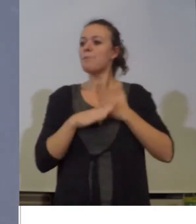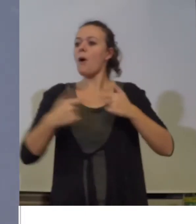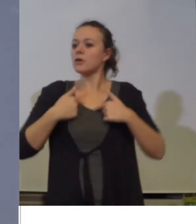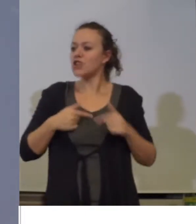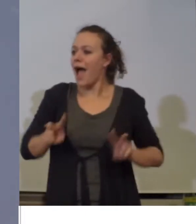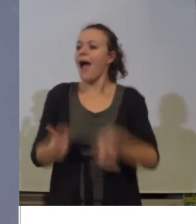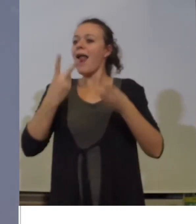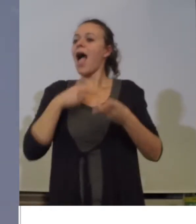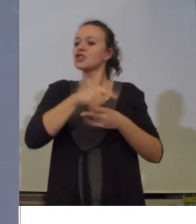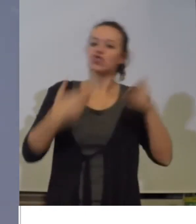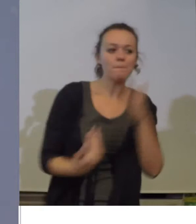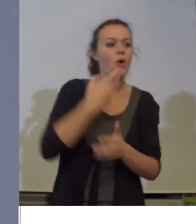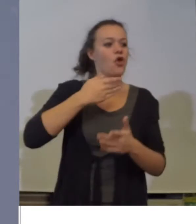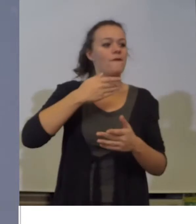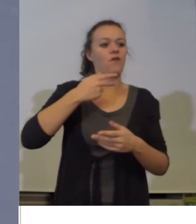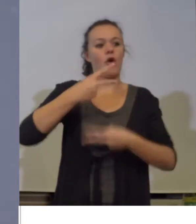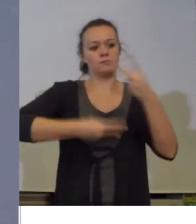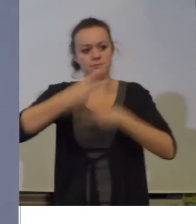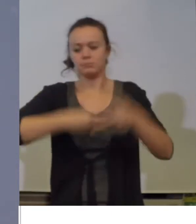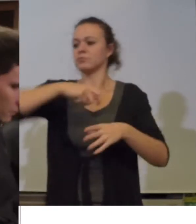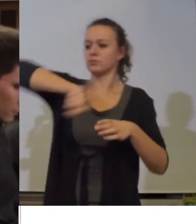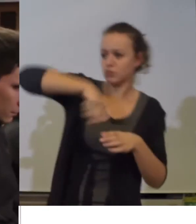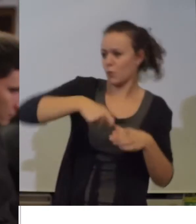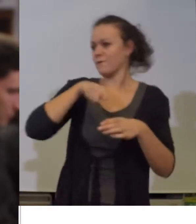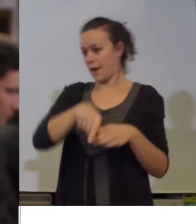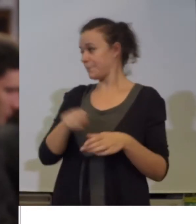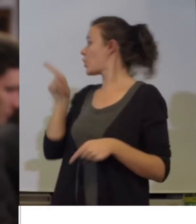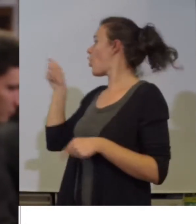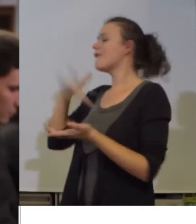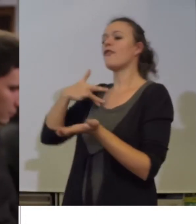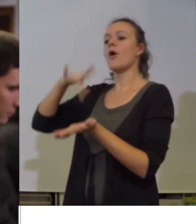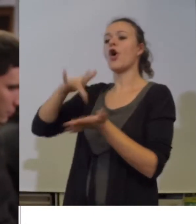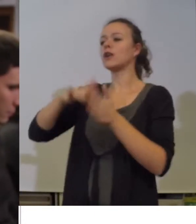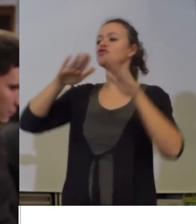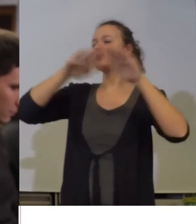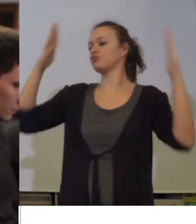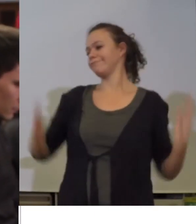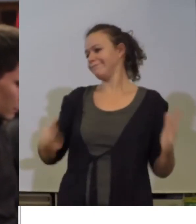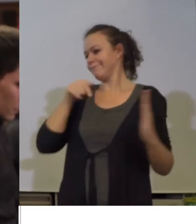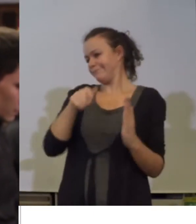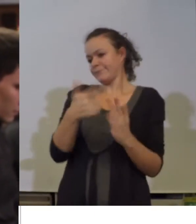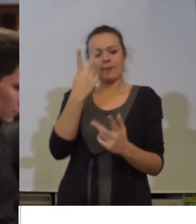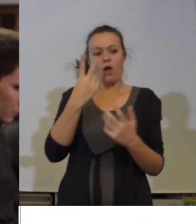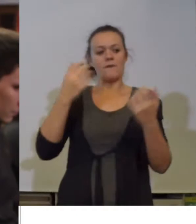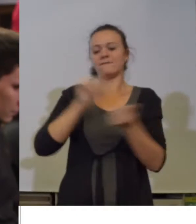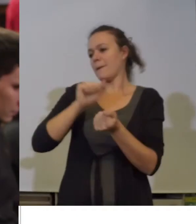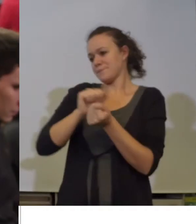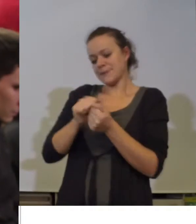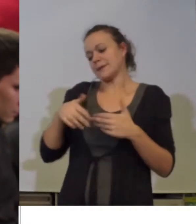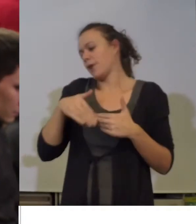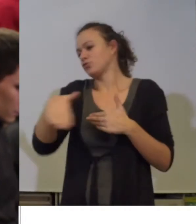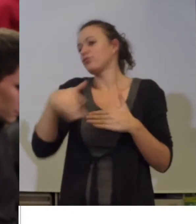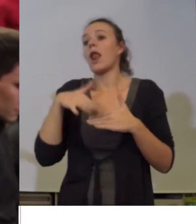lakše prerađujemo te naše proizvode. Ovo je naš pogon gde ćemo raditi